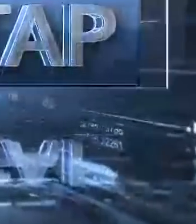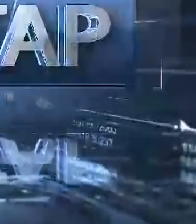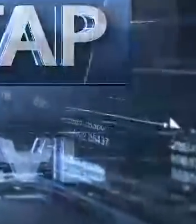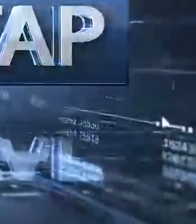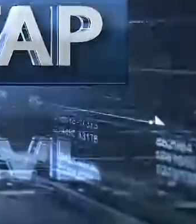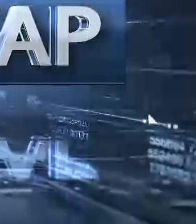Әзіргейтарымыз алыстаманыздар жаңалық күтіміздер.